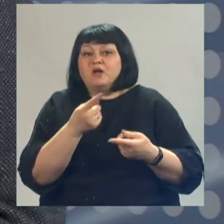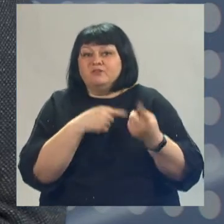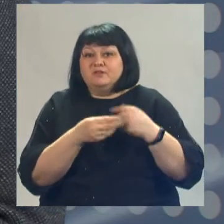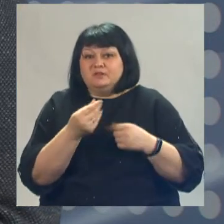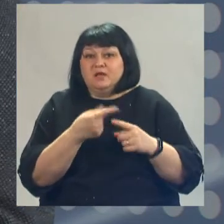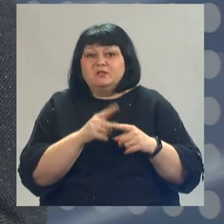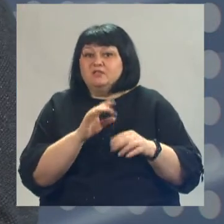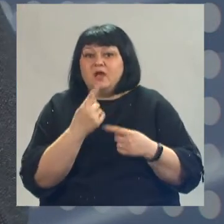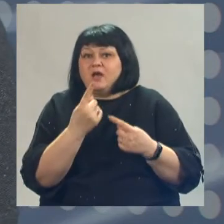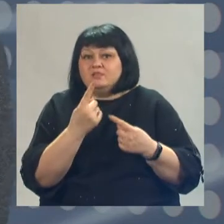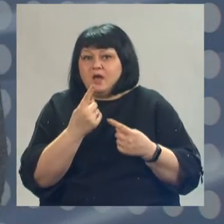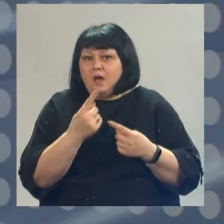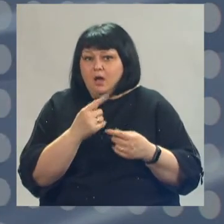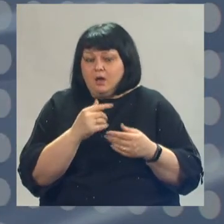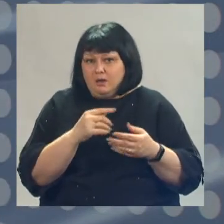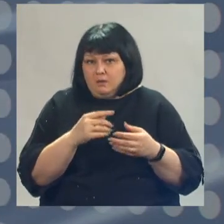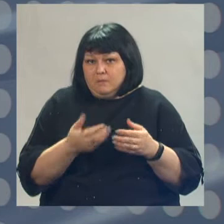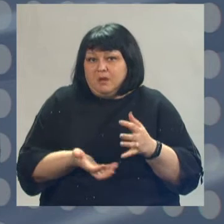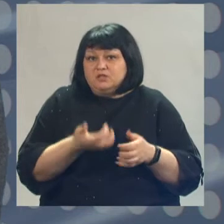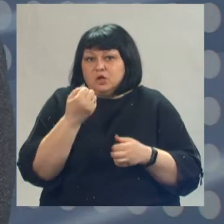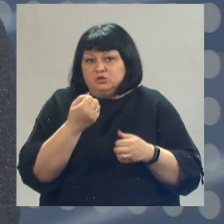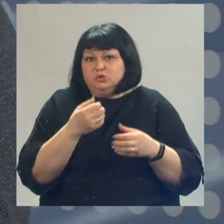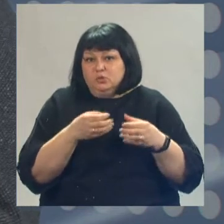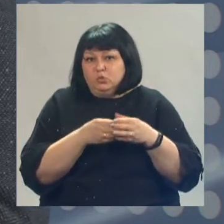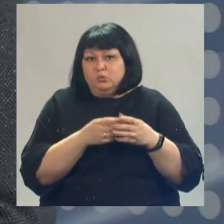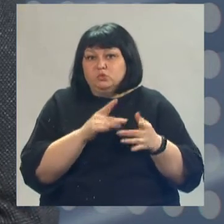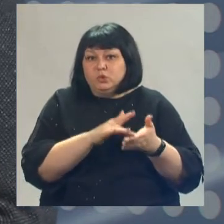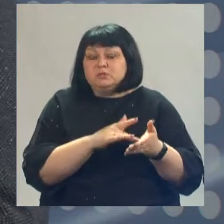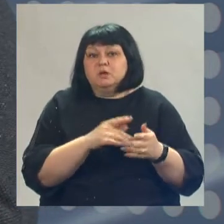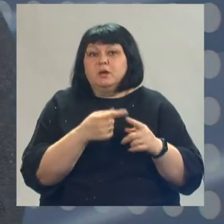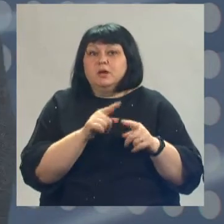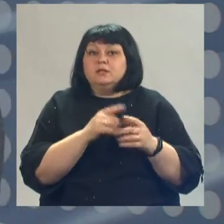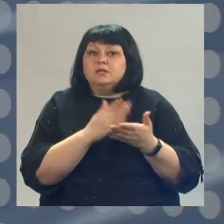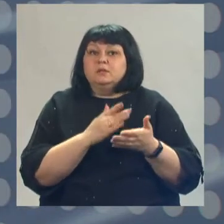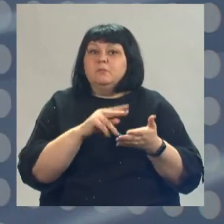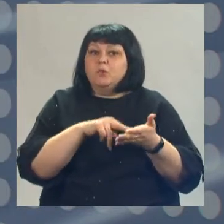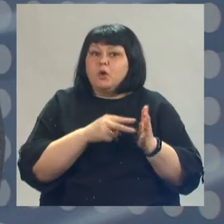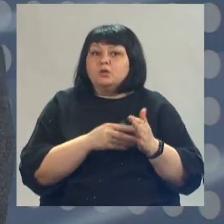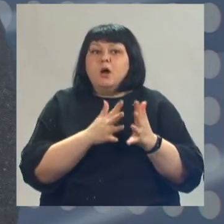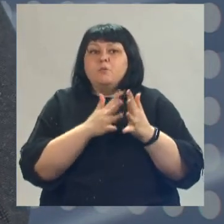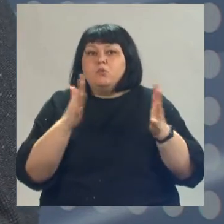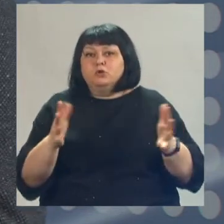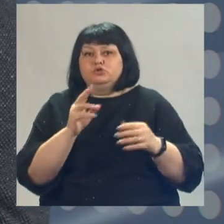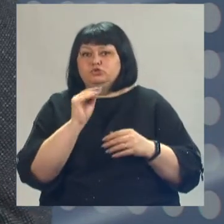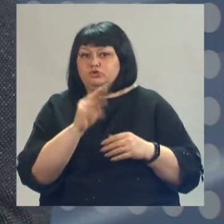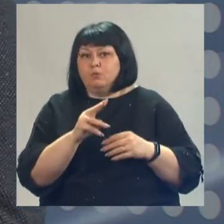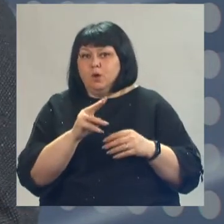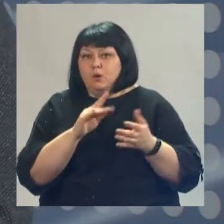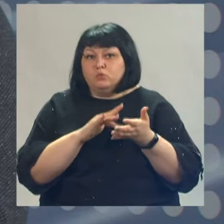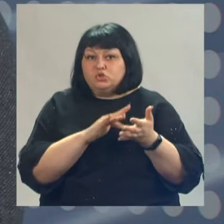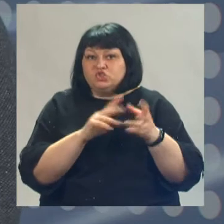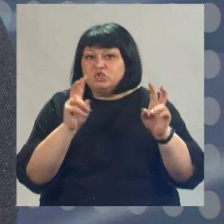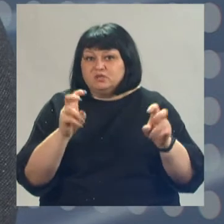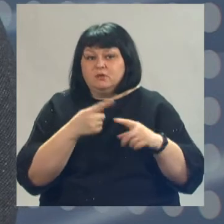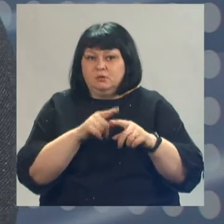внутреннего туризма в России. И есть еще, например, такой проект, который называется «Больше, чем путешествия». Он реализуется тоже под патронажем